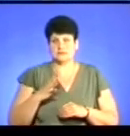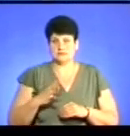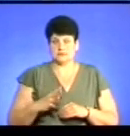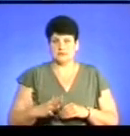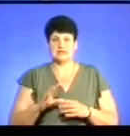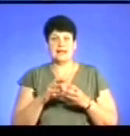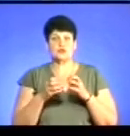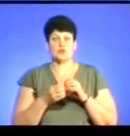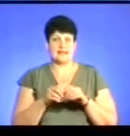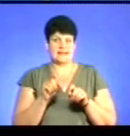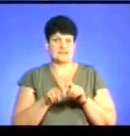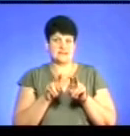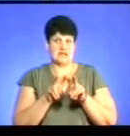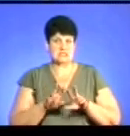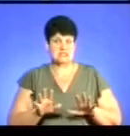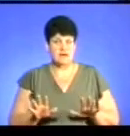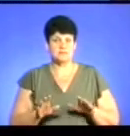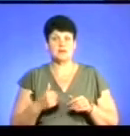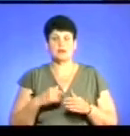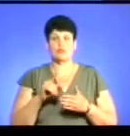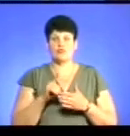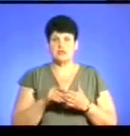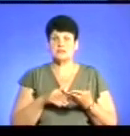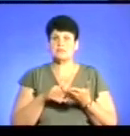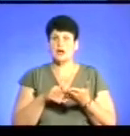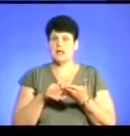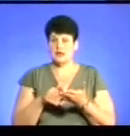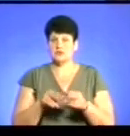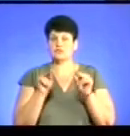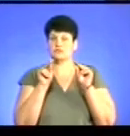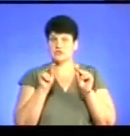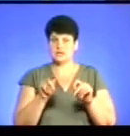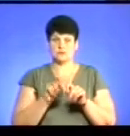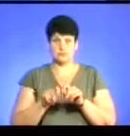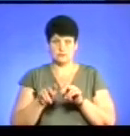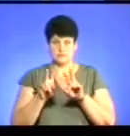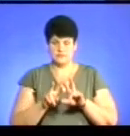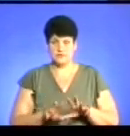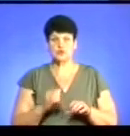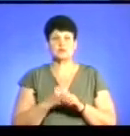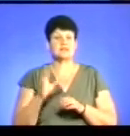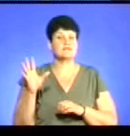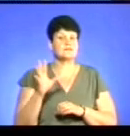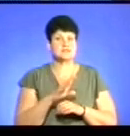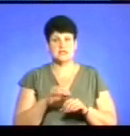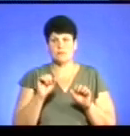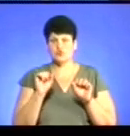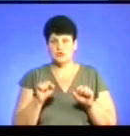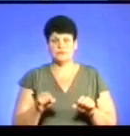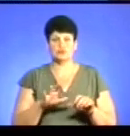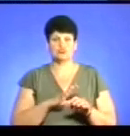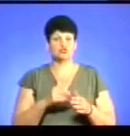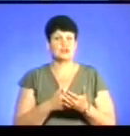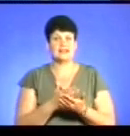результатів слідства. Ми повинні насамперед сприяти об'єктивному слідству, зробити все можливе, щоб воно відбулося якомога